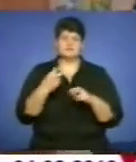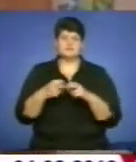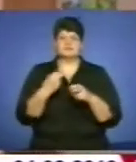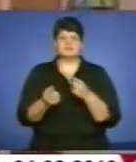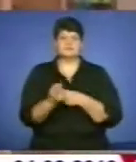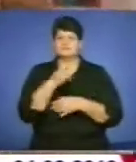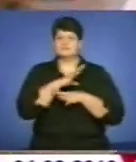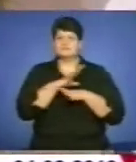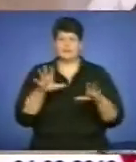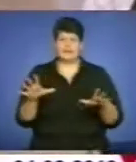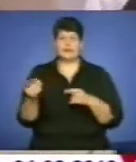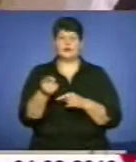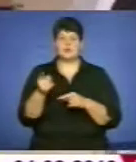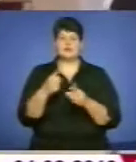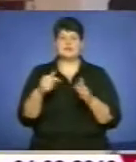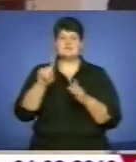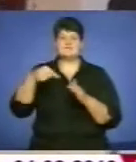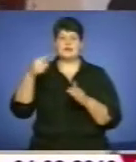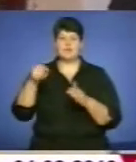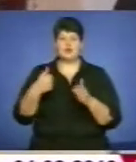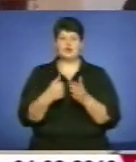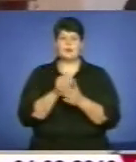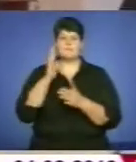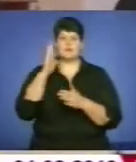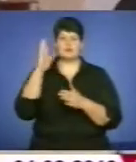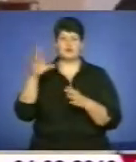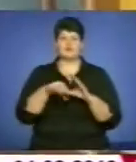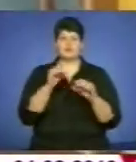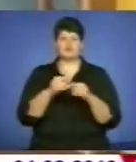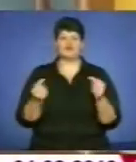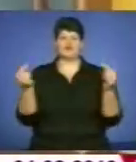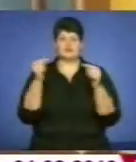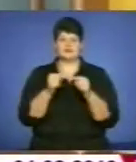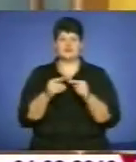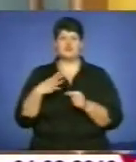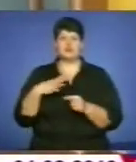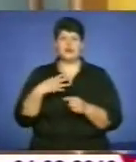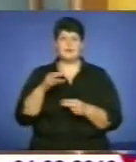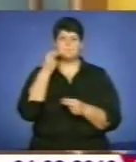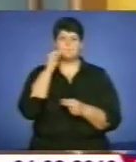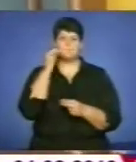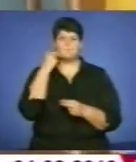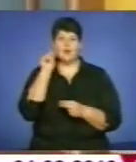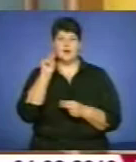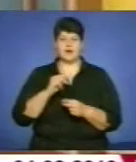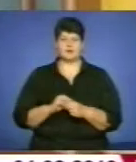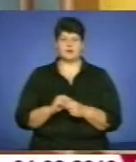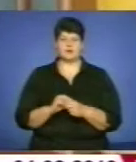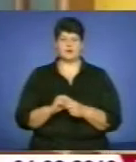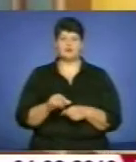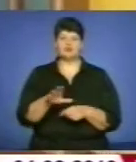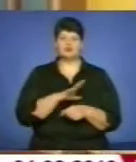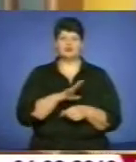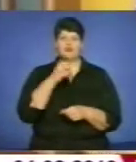Тернополяни із вимогами до майбутнього депутата міської ради визначилися. Чекаємо покращення, щоб покращилося